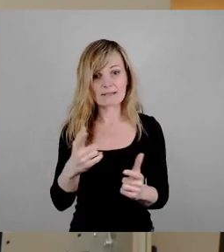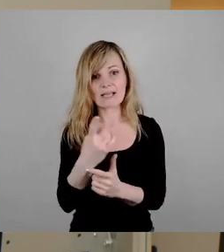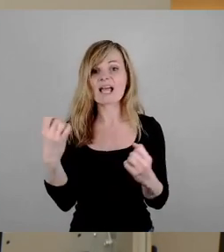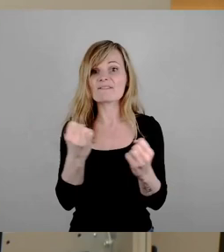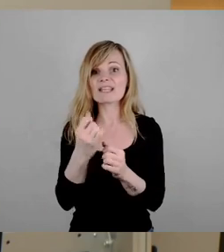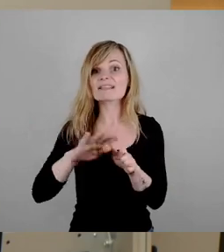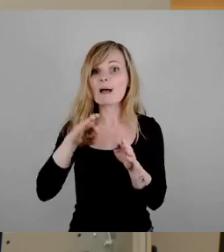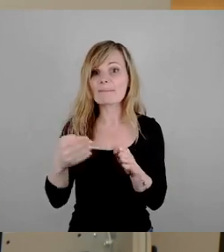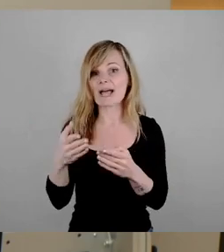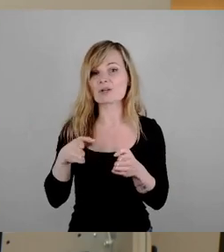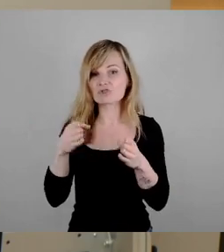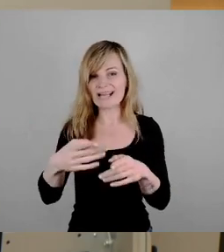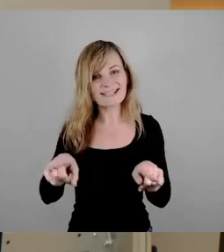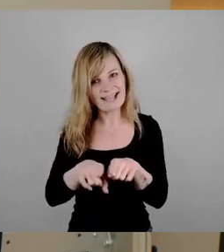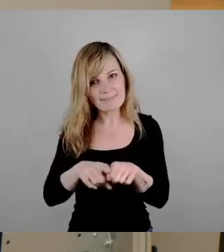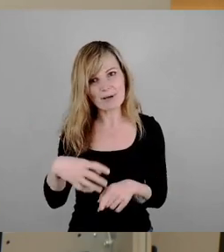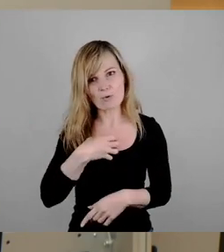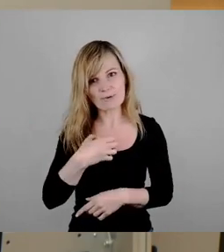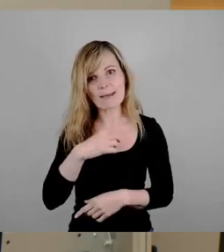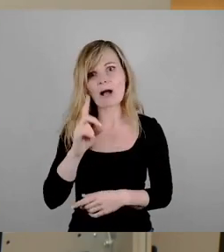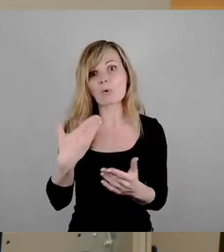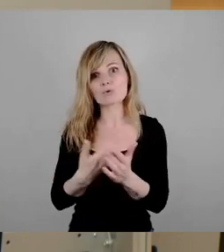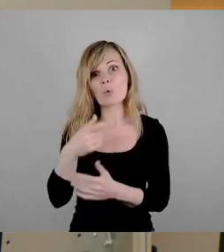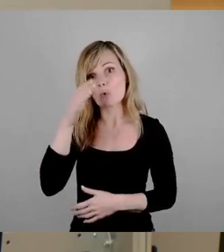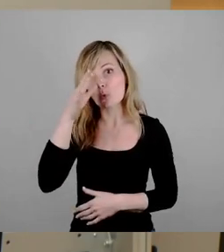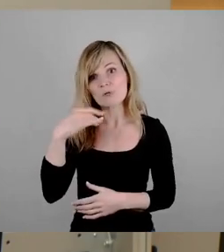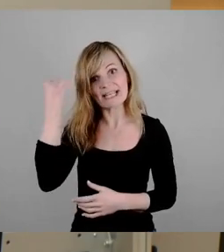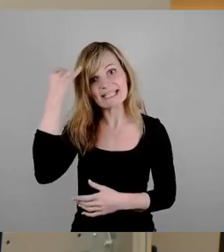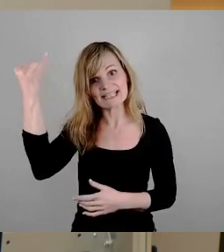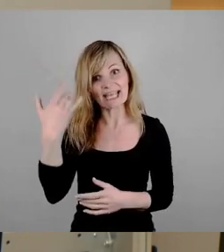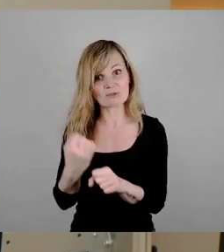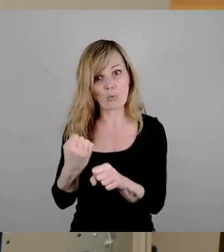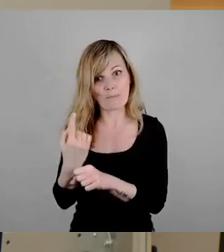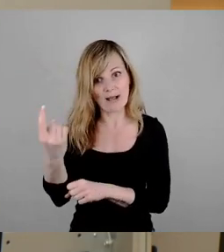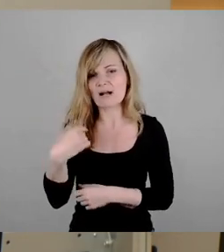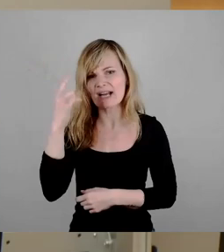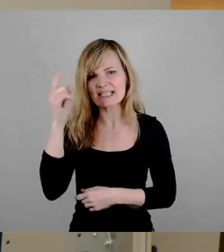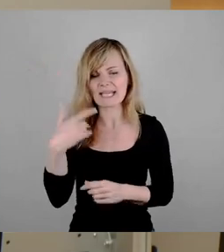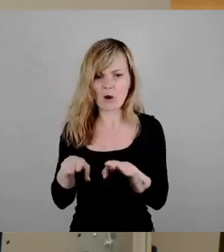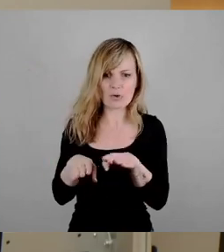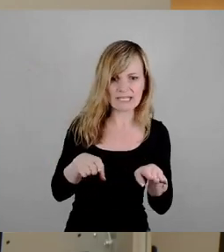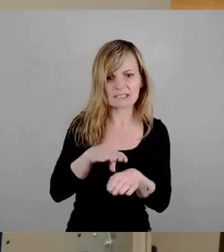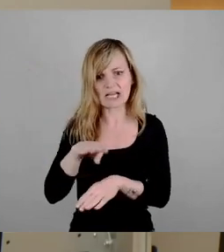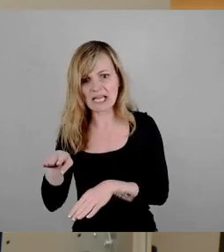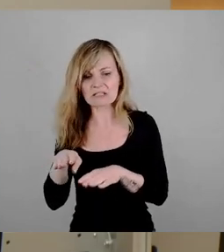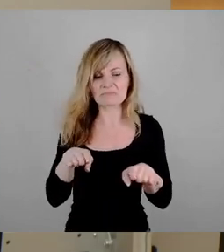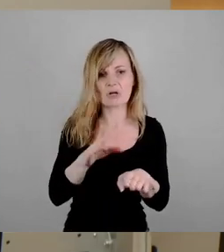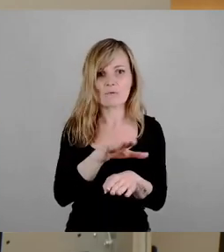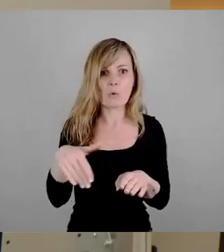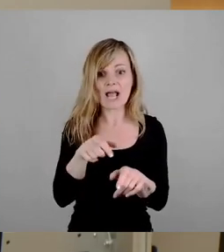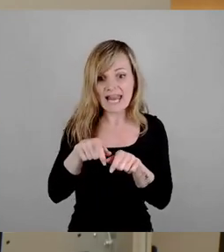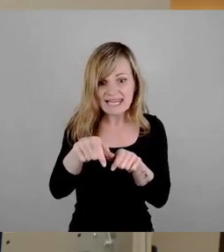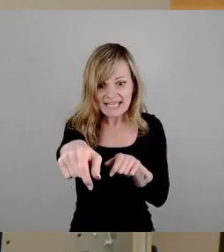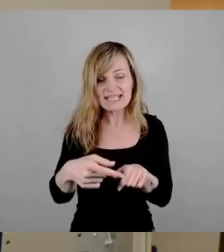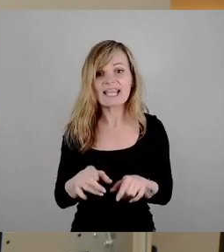dasselbe Problem, auch eine grüne Idee, das so zu machen, eben nicht genau wissen, fahre ich ein weiter links, ein bisschen weiter rechts, ziehe eine Linie, dann wissen Sie, wo